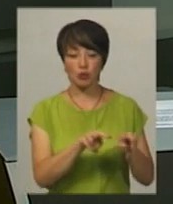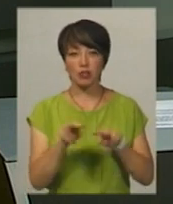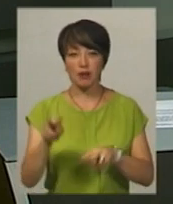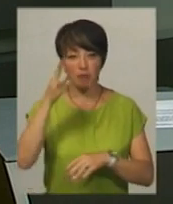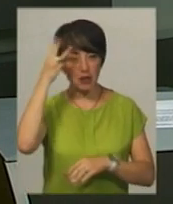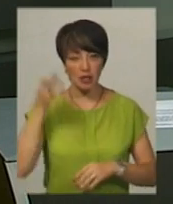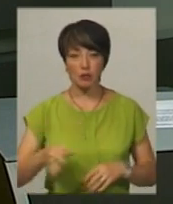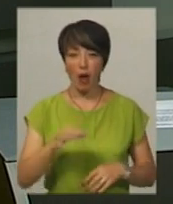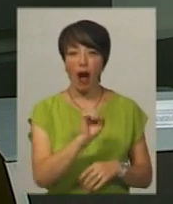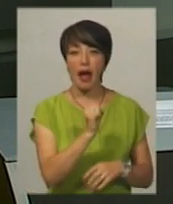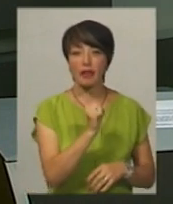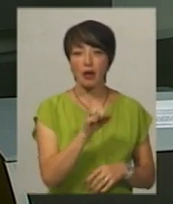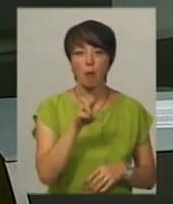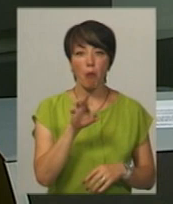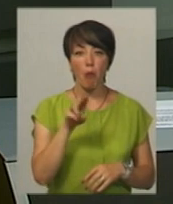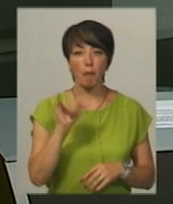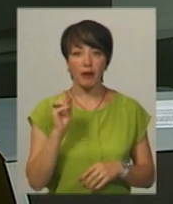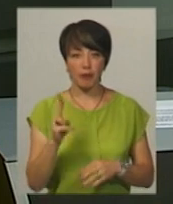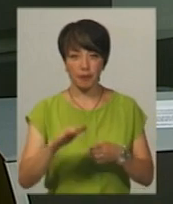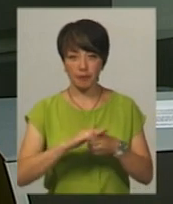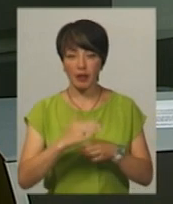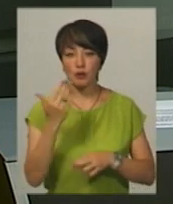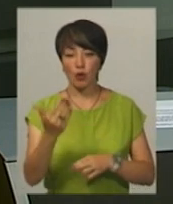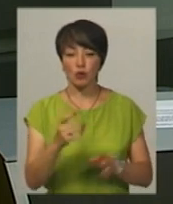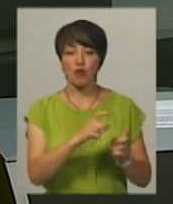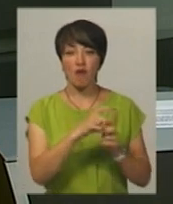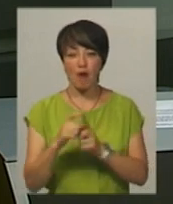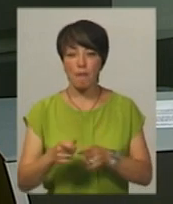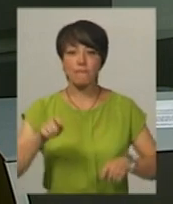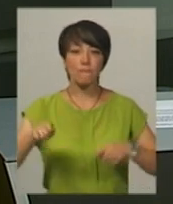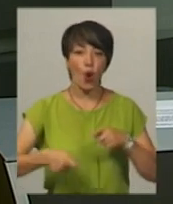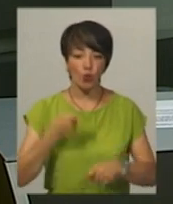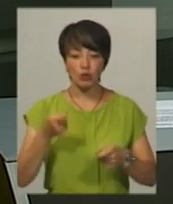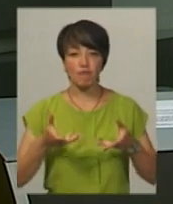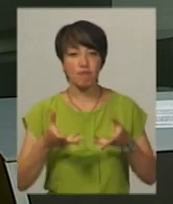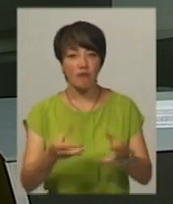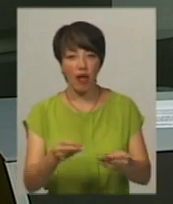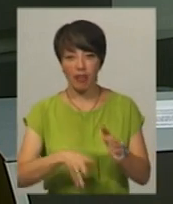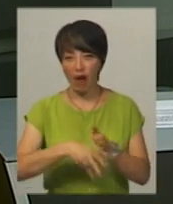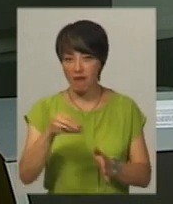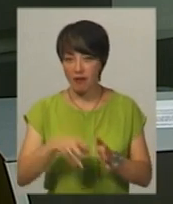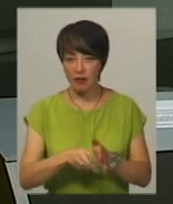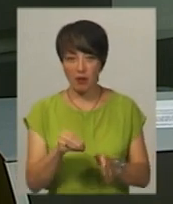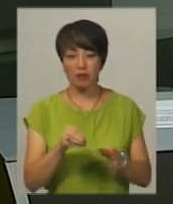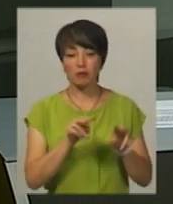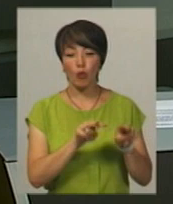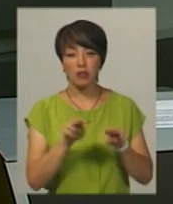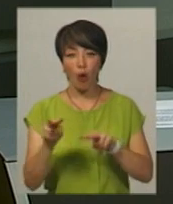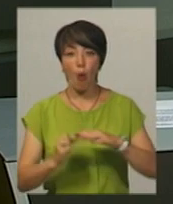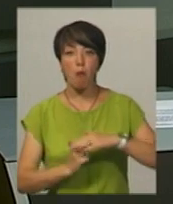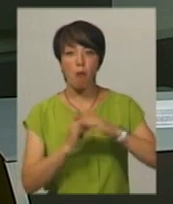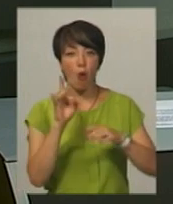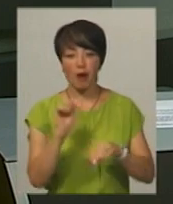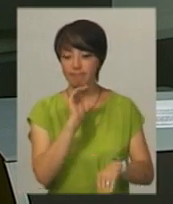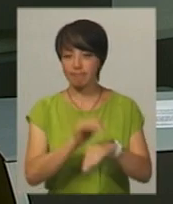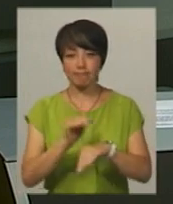Хмельницькій області Андрій Попик. За його словами, суттєвих порушень, які могли б вплинути на воєвиявлення, спостерігачами опори не